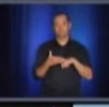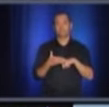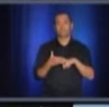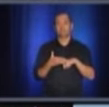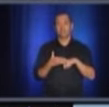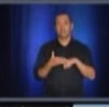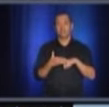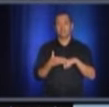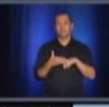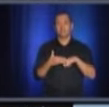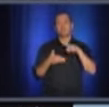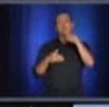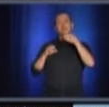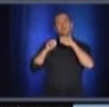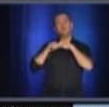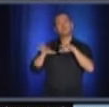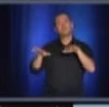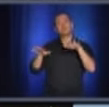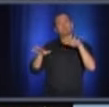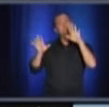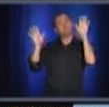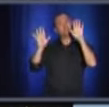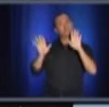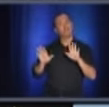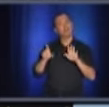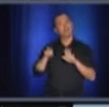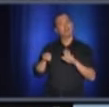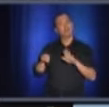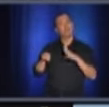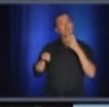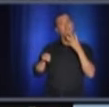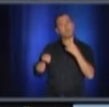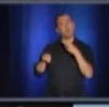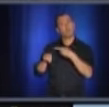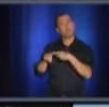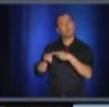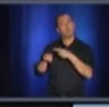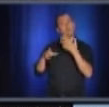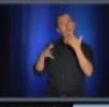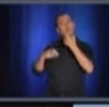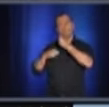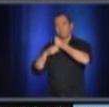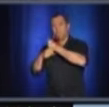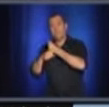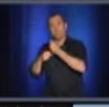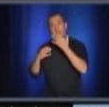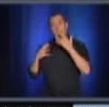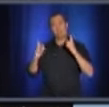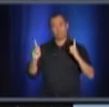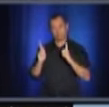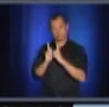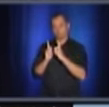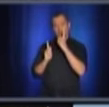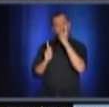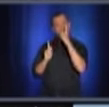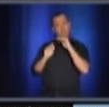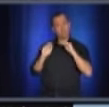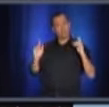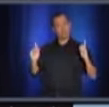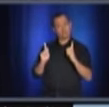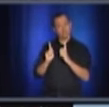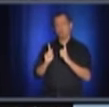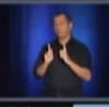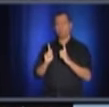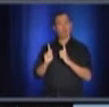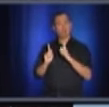journal a parlé ce matin militent pour la réduction de la distanciation en salle à un mètre, plutôt qu'un mètre